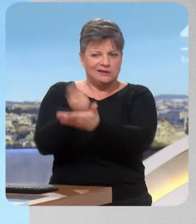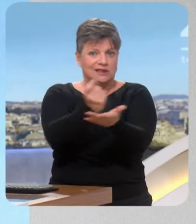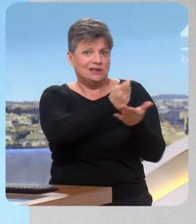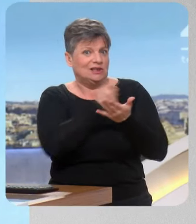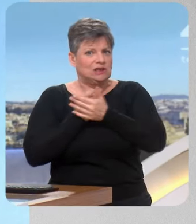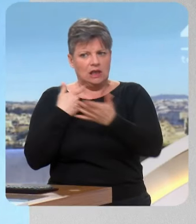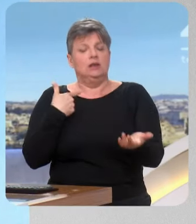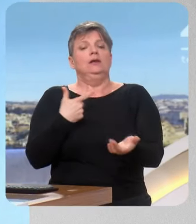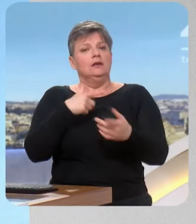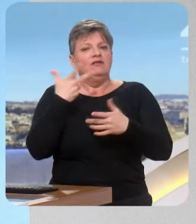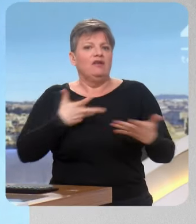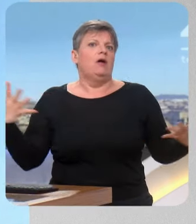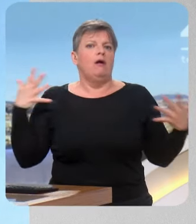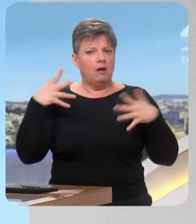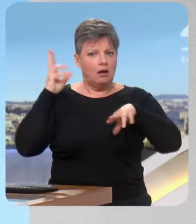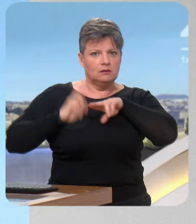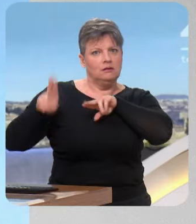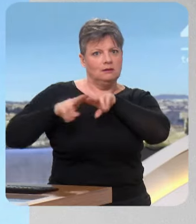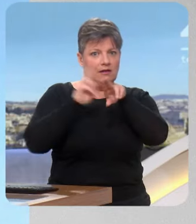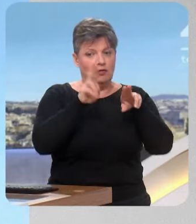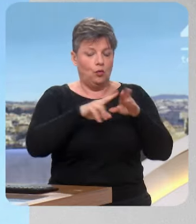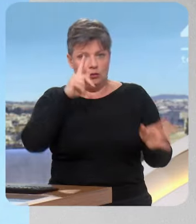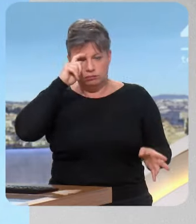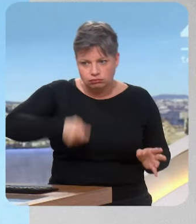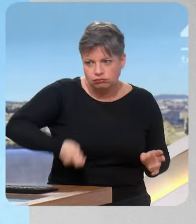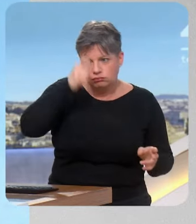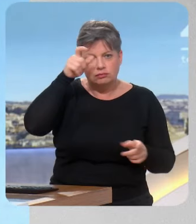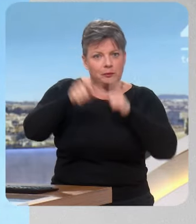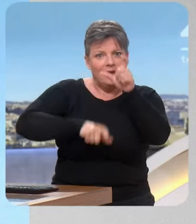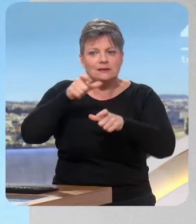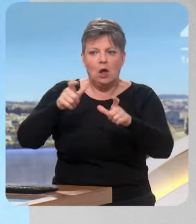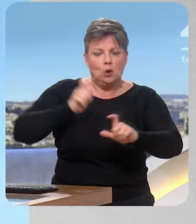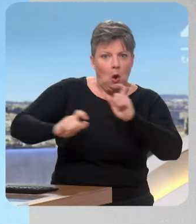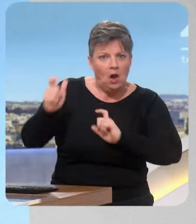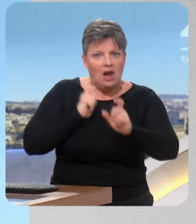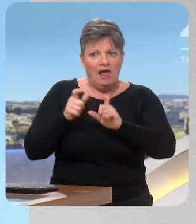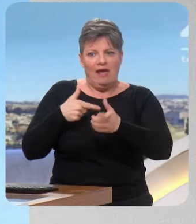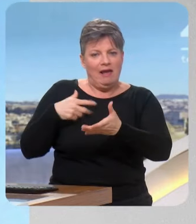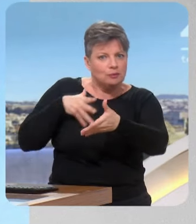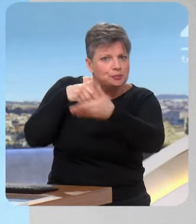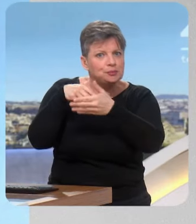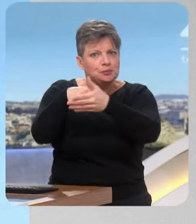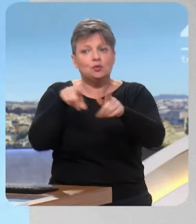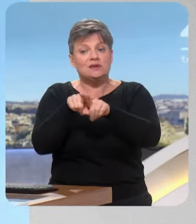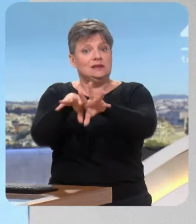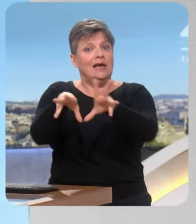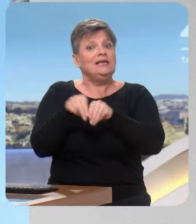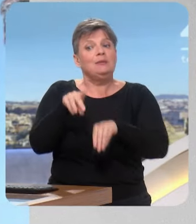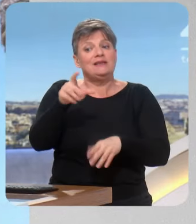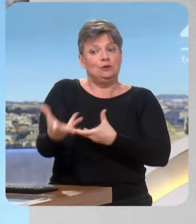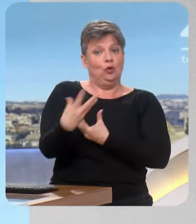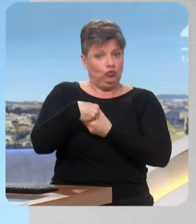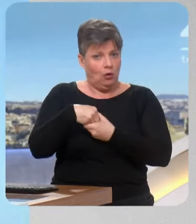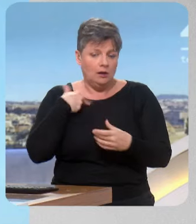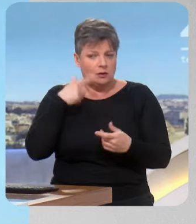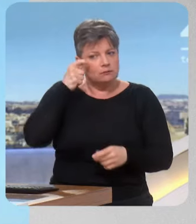Donc, c'est un chantier énorme, petit à l'aise. J'en profite pour saluer les adhérents, les collègues qui s'engagent. Je salue aussi les équipes Casino qui nous rejoignent. On est heureux